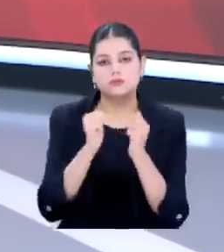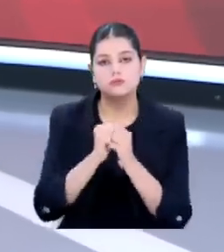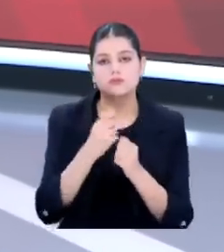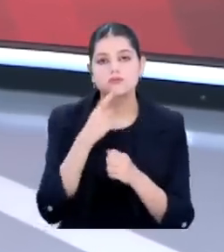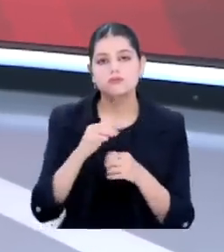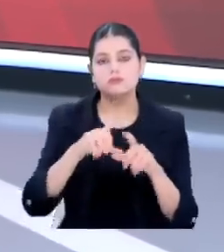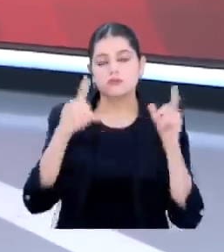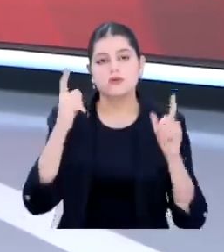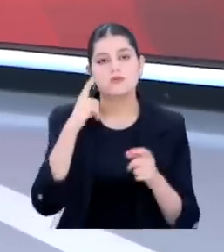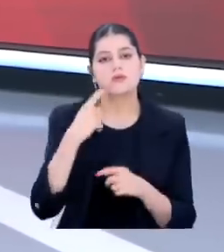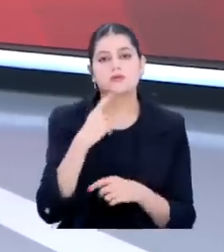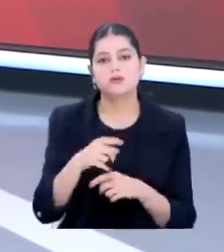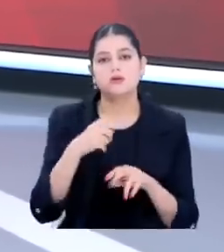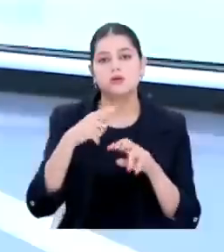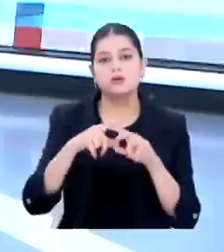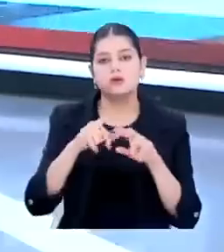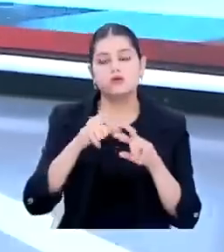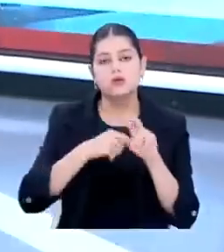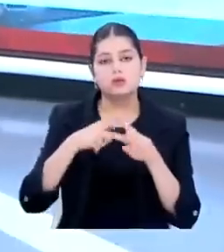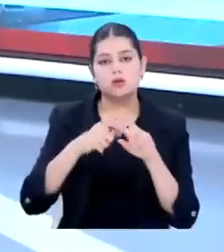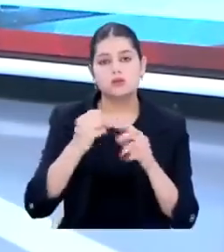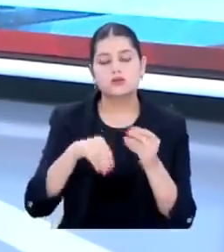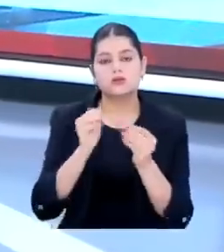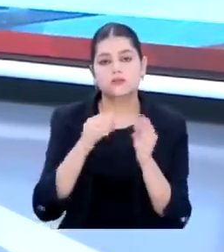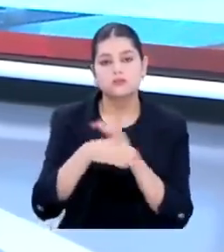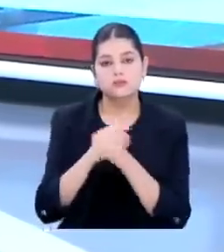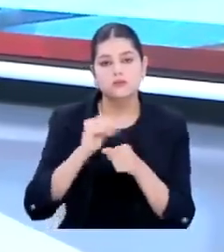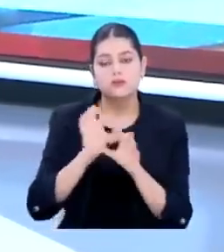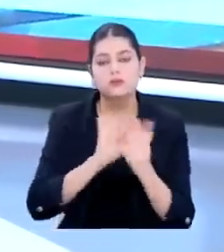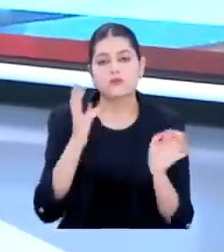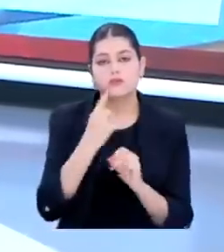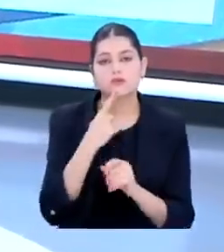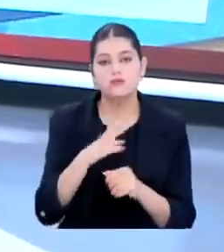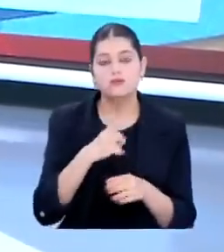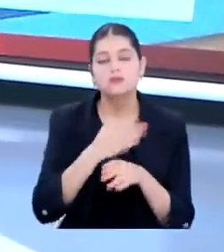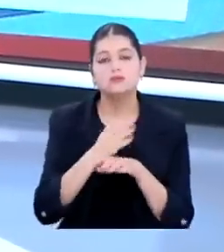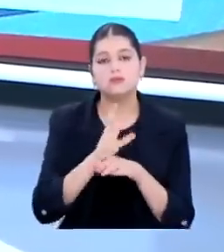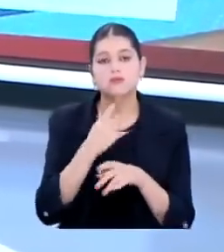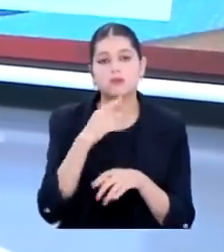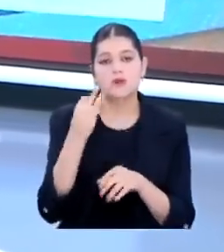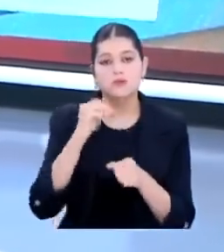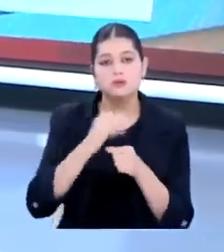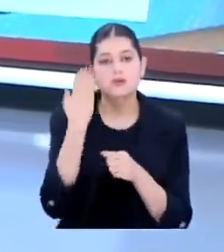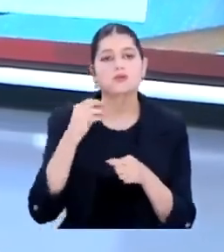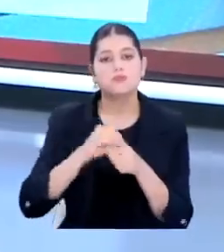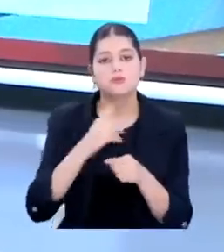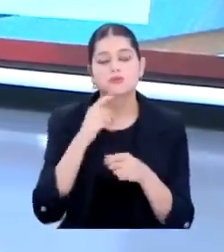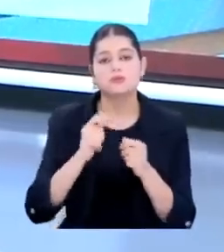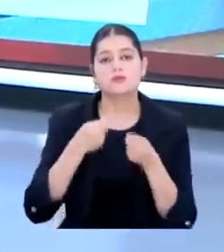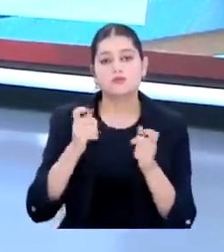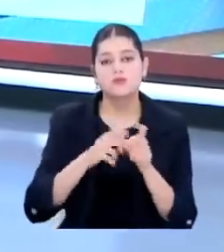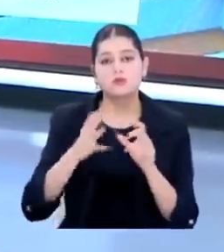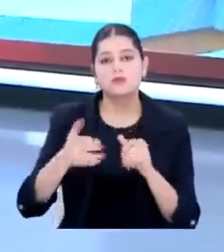beraber hemen grafimizi alalım yönetmenimiz Ali'den. Zamla gireceği artık netleşti diyebiliriz. Çünkü haberimizde de izlediniz.